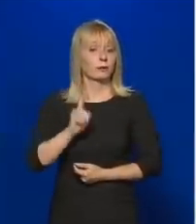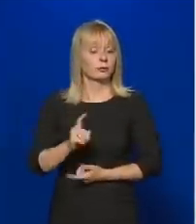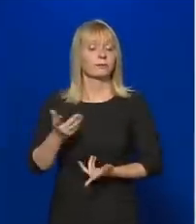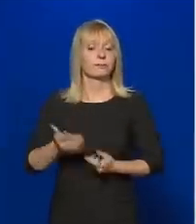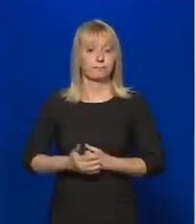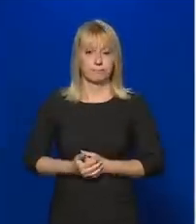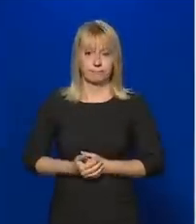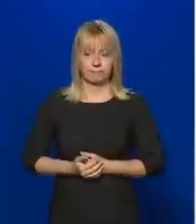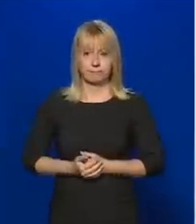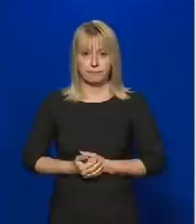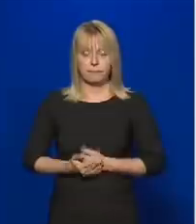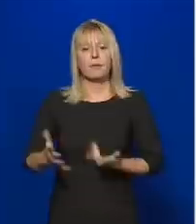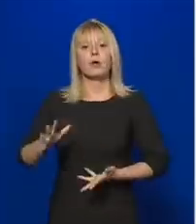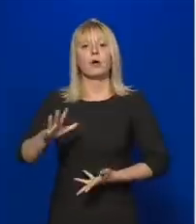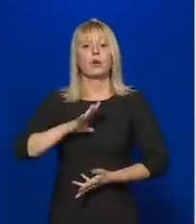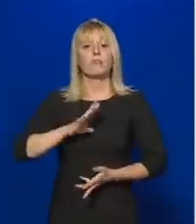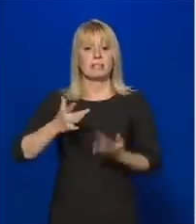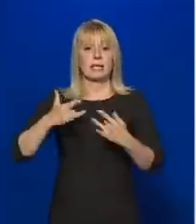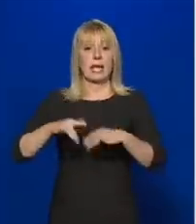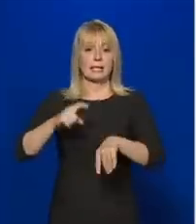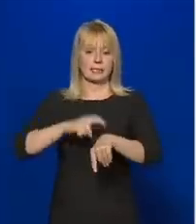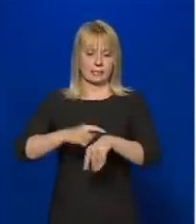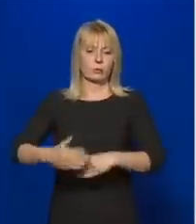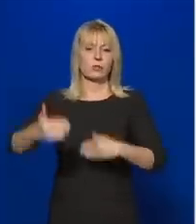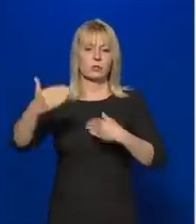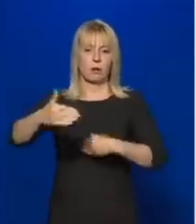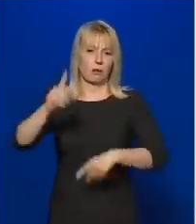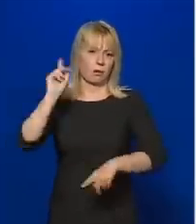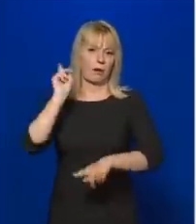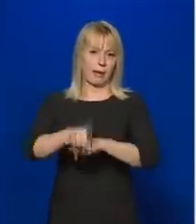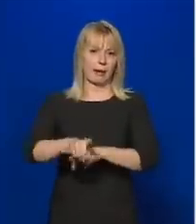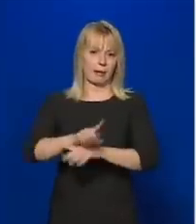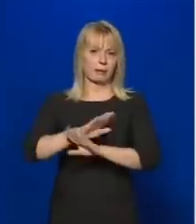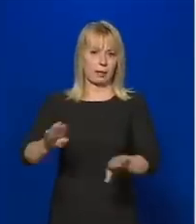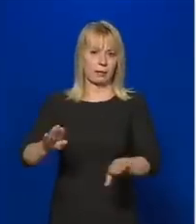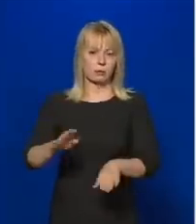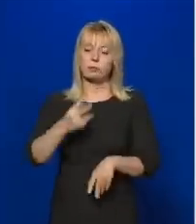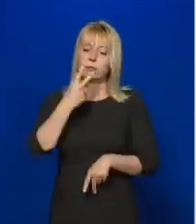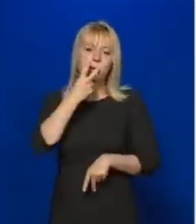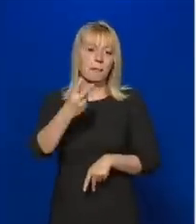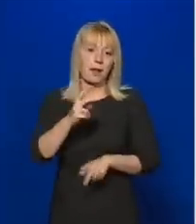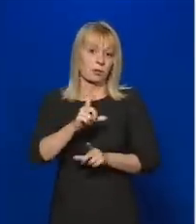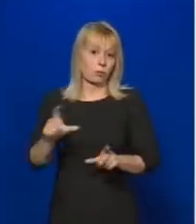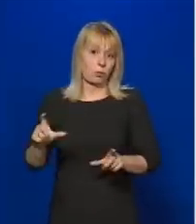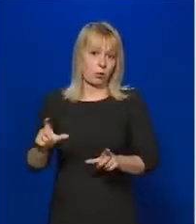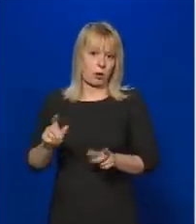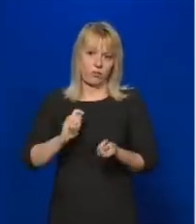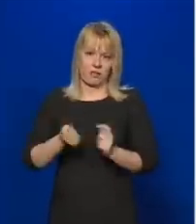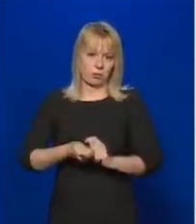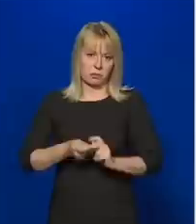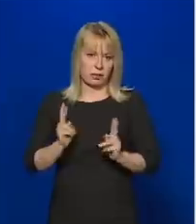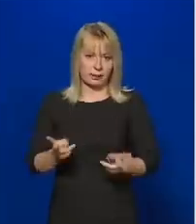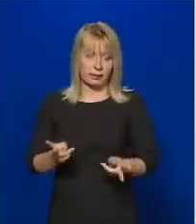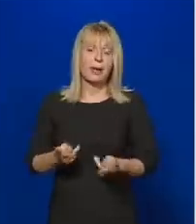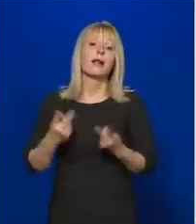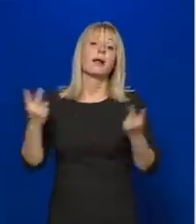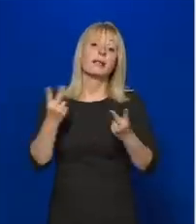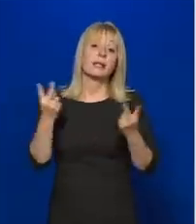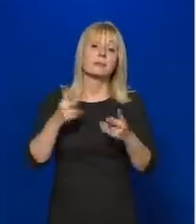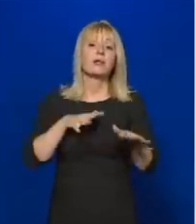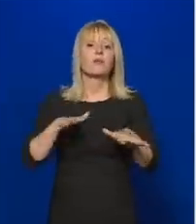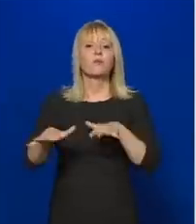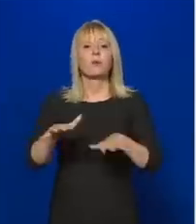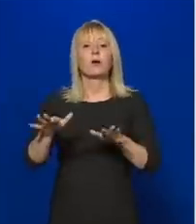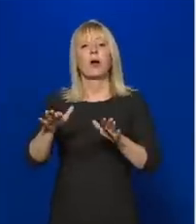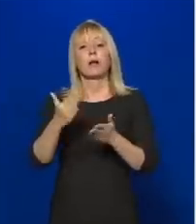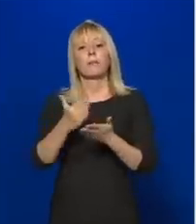Hát a veszélyhelyzet időszakára rendeltük el, és nem látom okát annak, hogy ezen változtassunk, természetesen a forgalmi adatokat